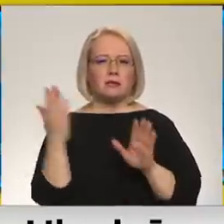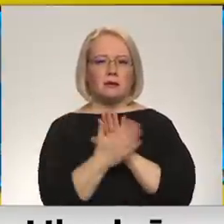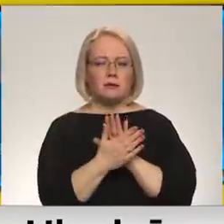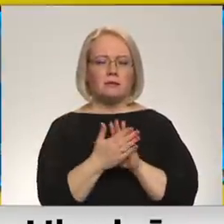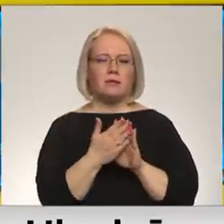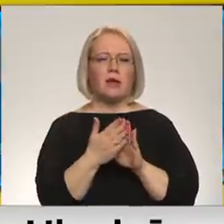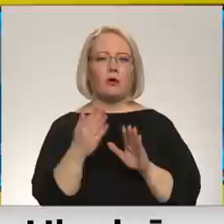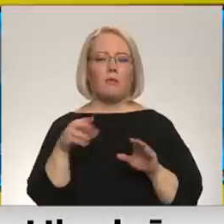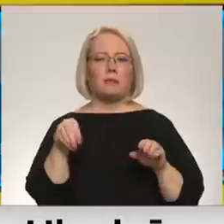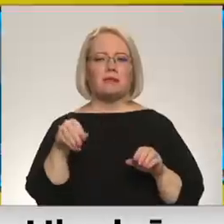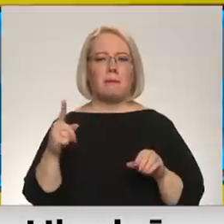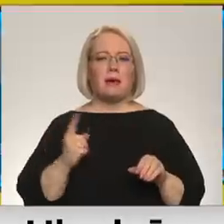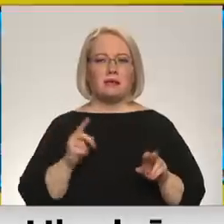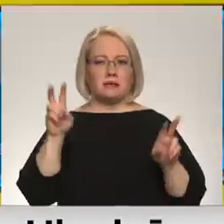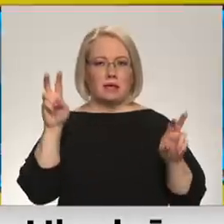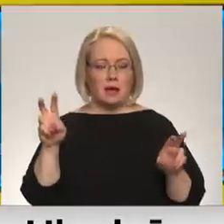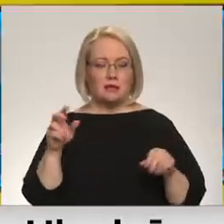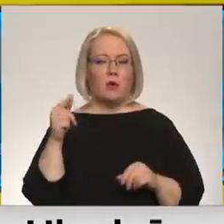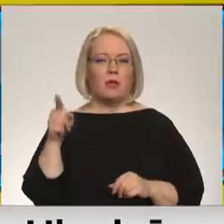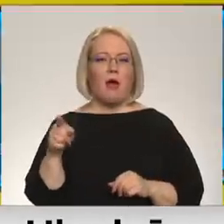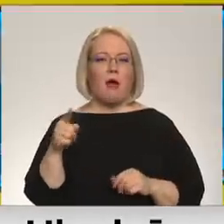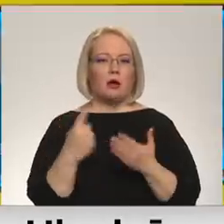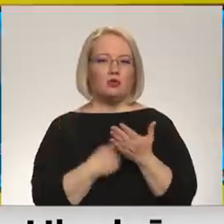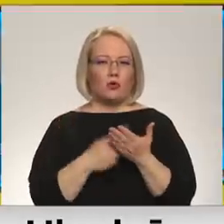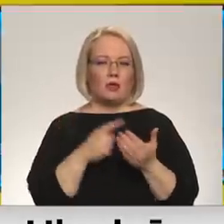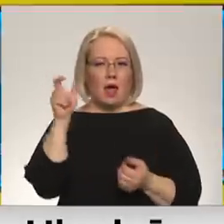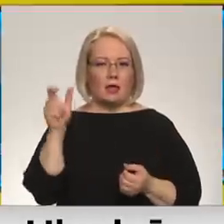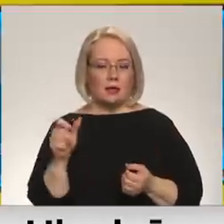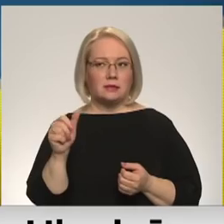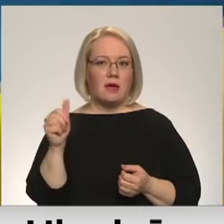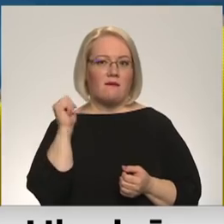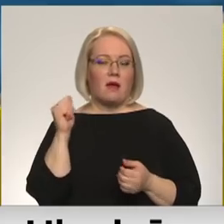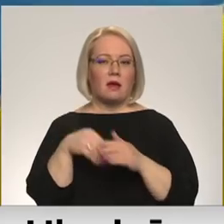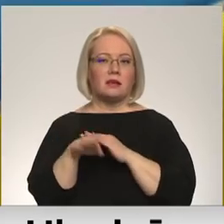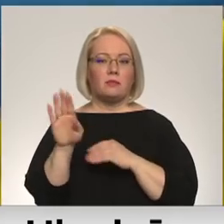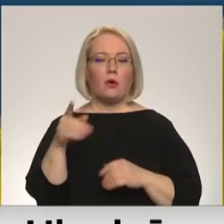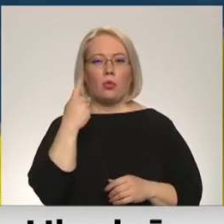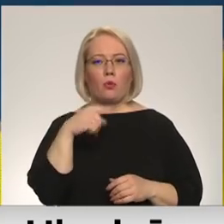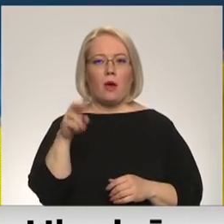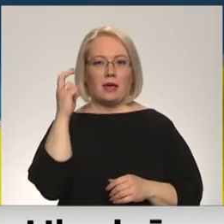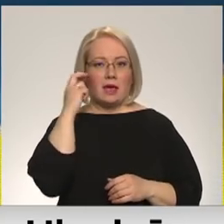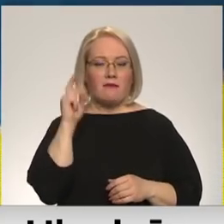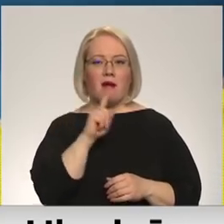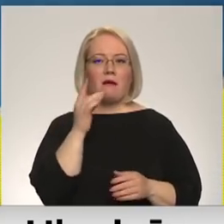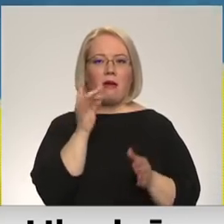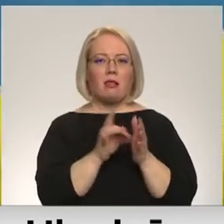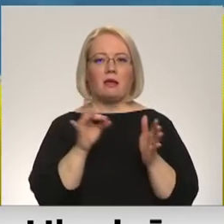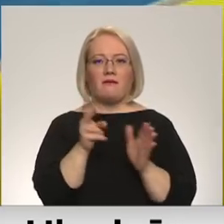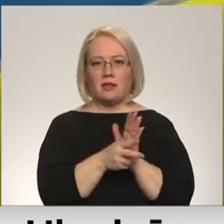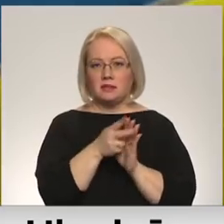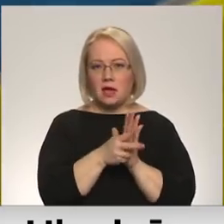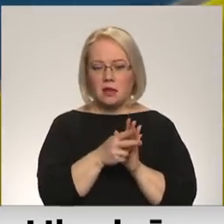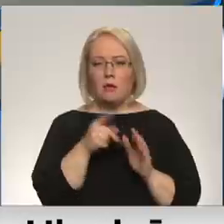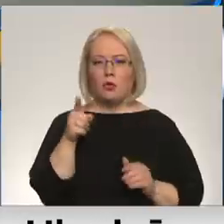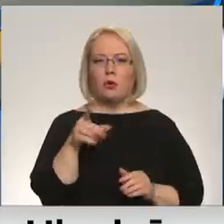Pozniaka Homenko. Viņa bija pavisam nesen vēl izbraukusi burtiski aizvokar no Kievas ar elektriskajiem vilcieniem. Tur bija vēl diezgan